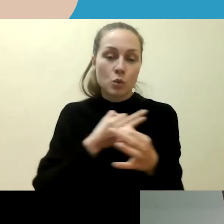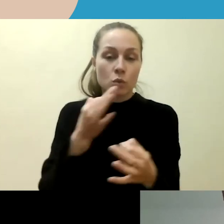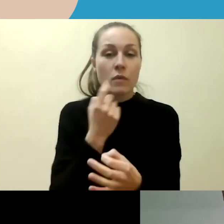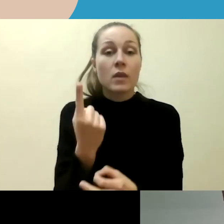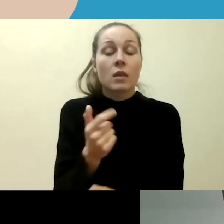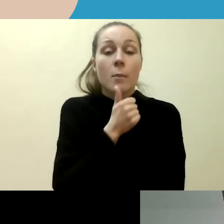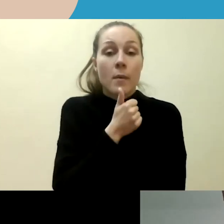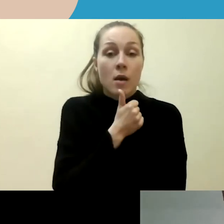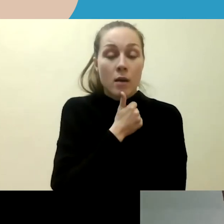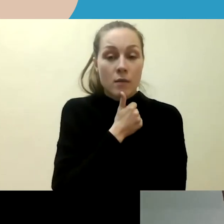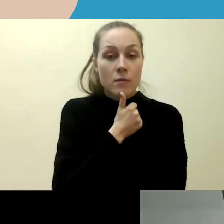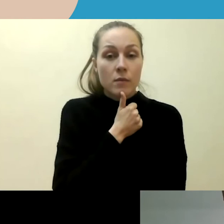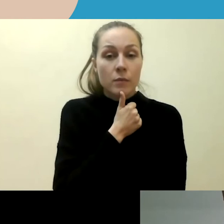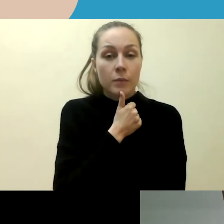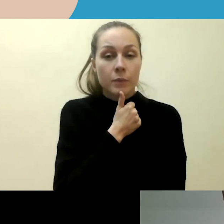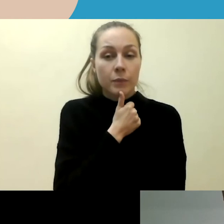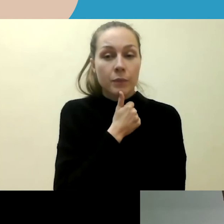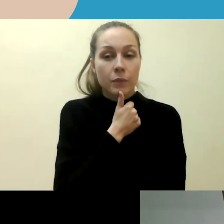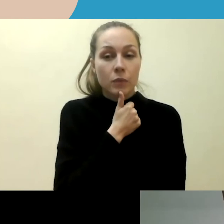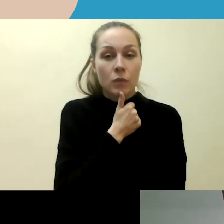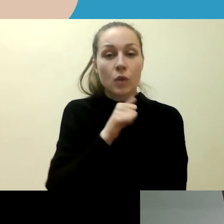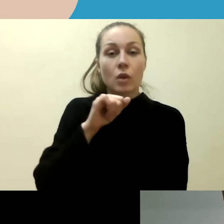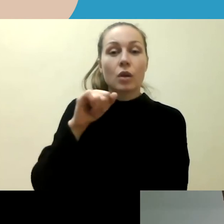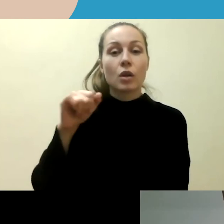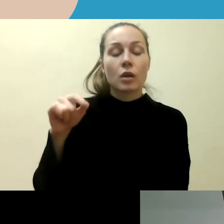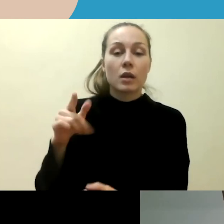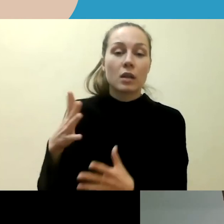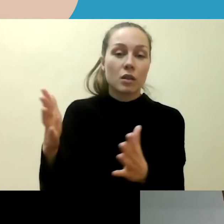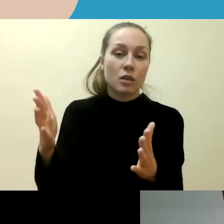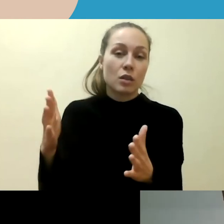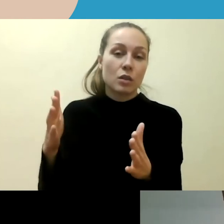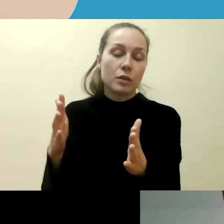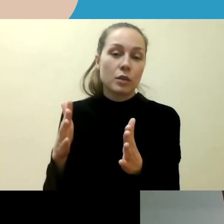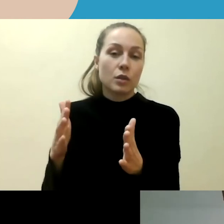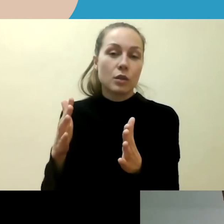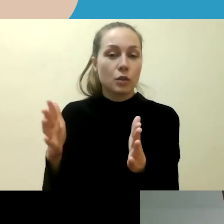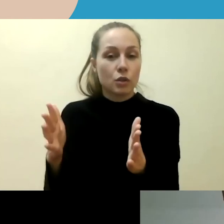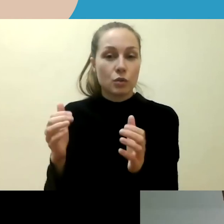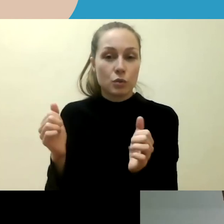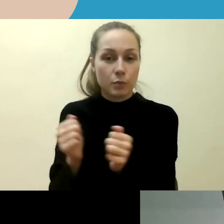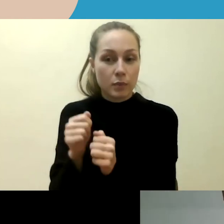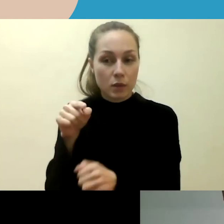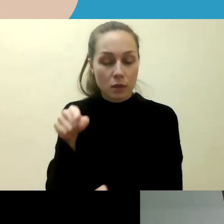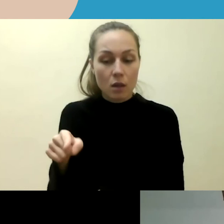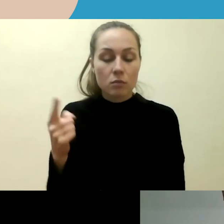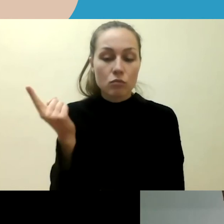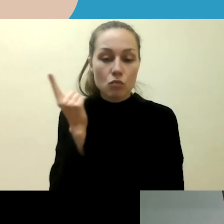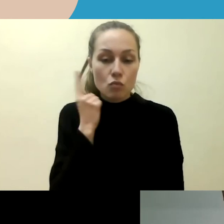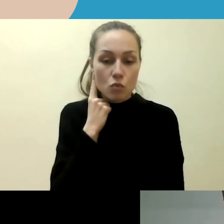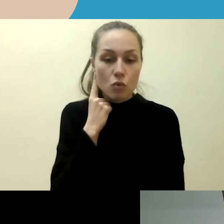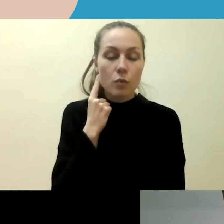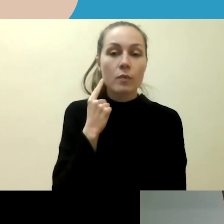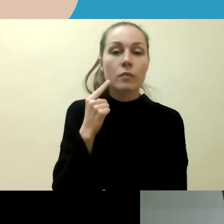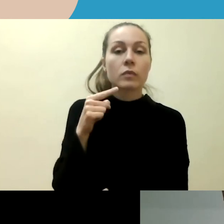aš tiesiog iš jautinės karelystės girdėjau tiesiog diskutuodama su Crown Prosecution Service